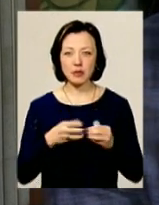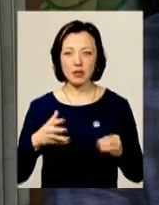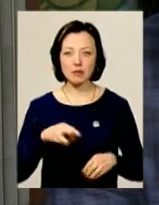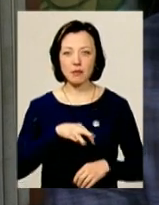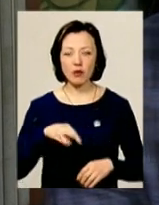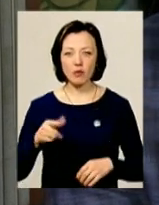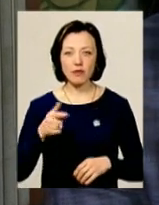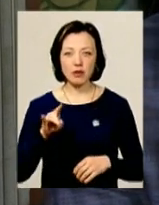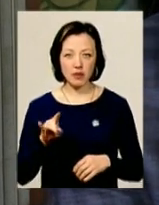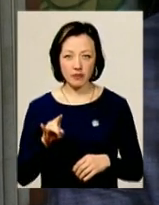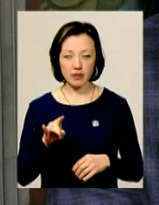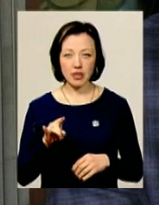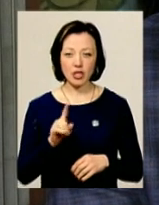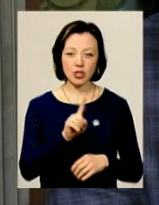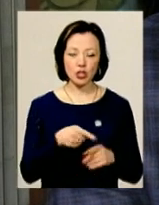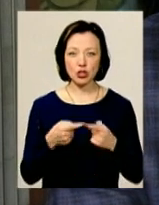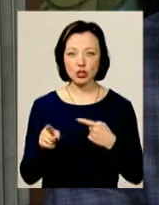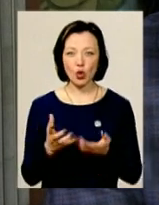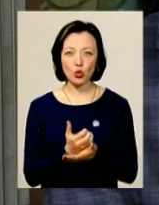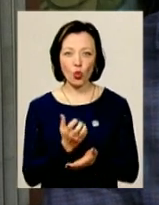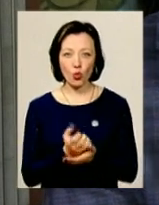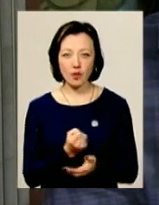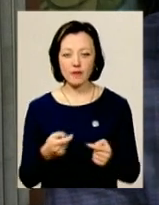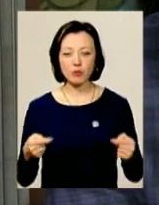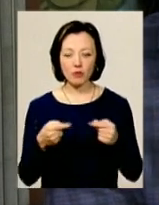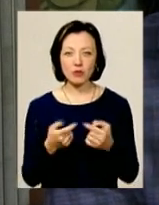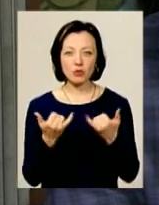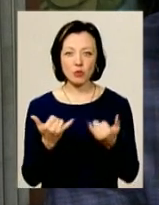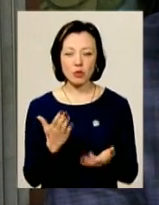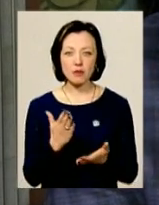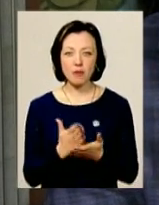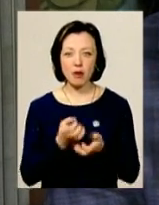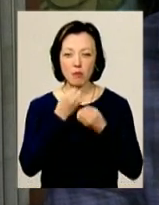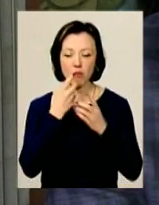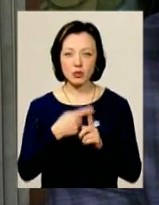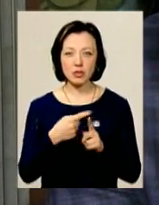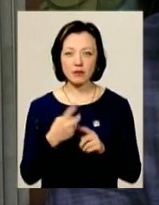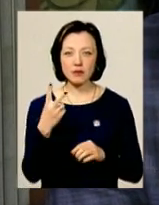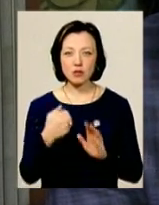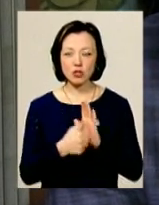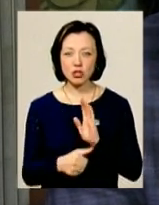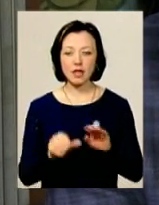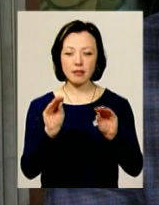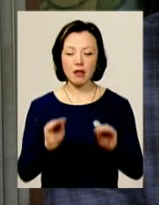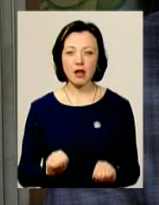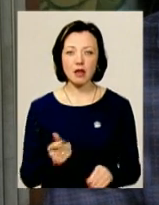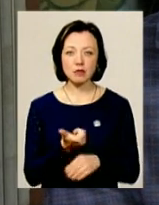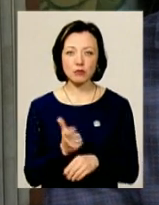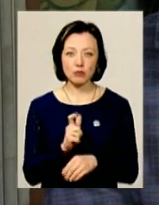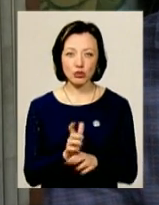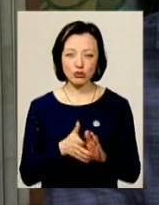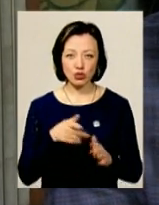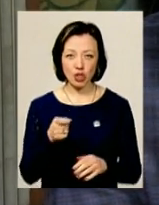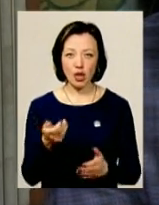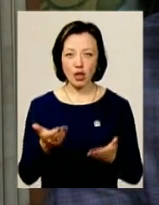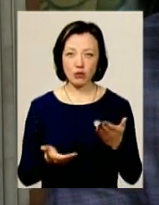гривень тих чи інших доходів. Відповідно, на сьогодні ми маємо позитив, це на 260 декларацій більше. І